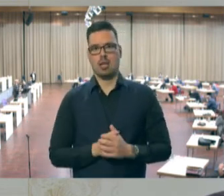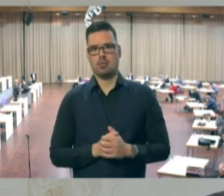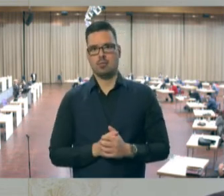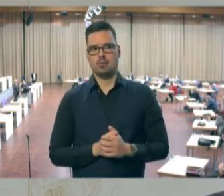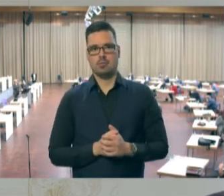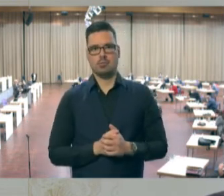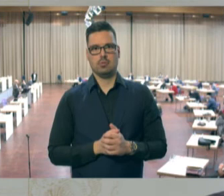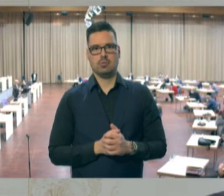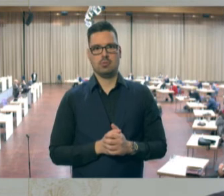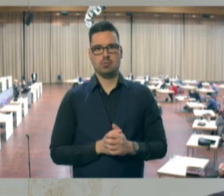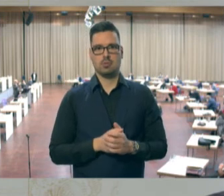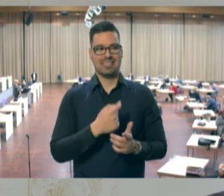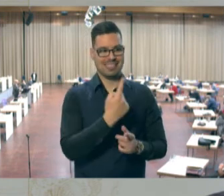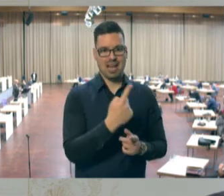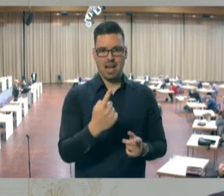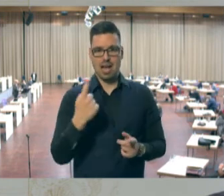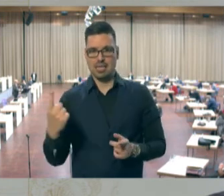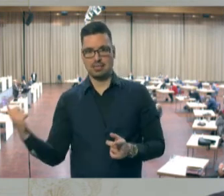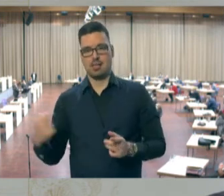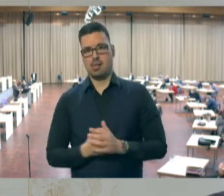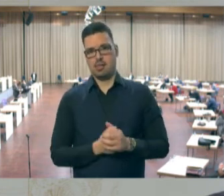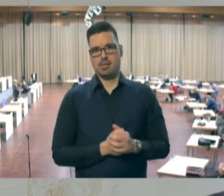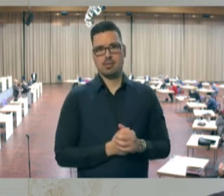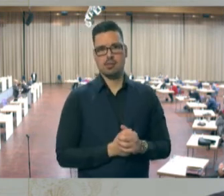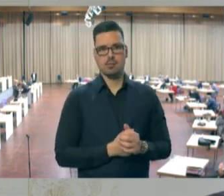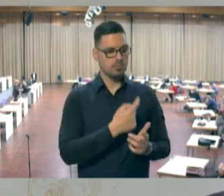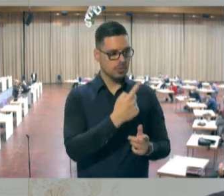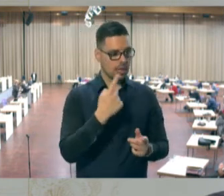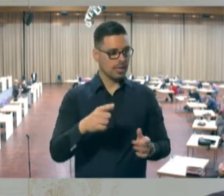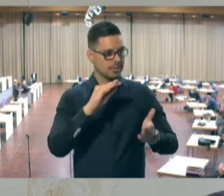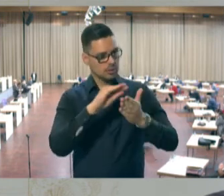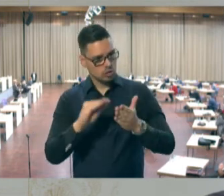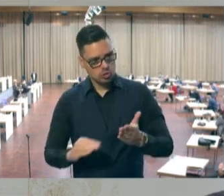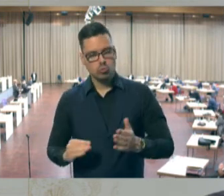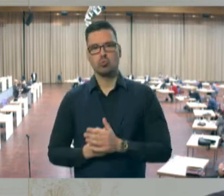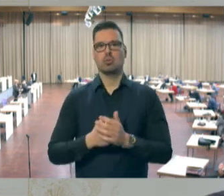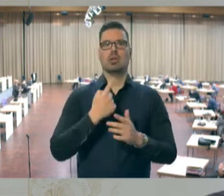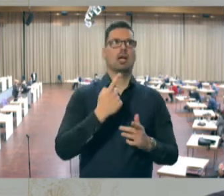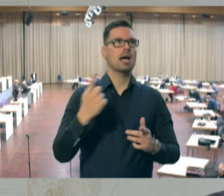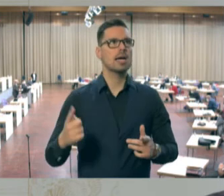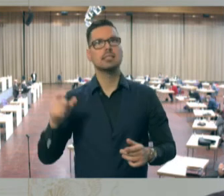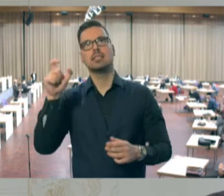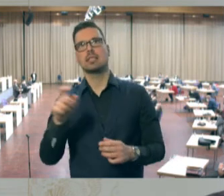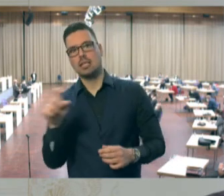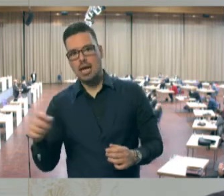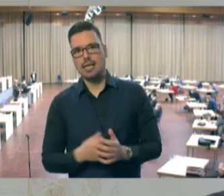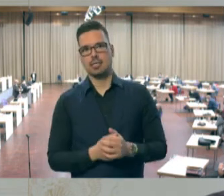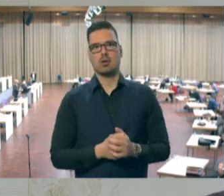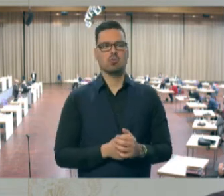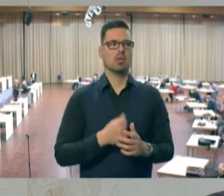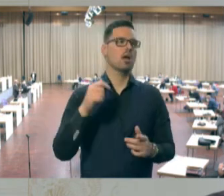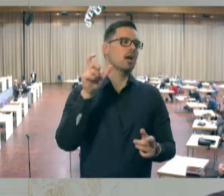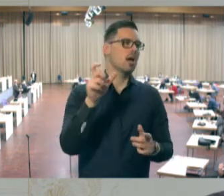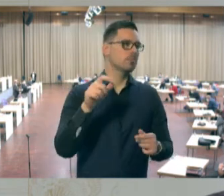müsste. Nämlich an den einzelnen Einrichtungen. Das sind die einzelnen Schulen, die einzelnen Krankenhäuser, die einzelnen